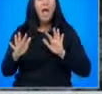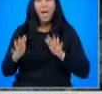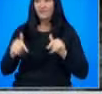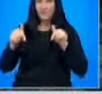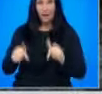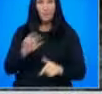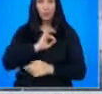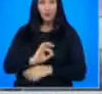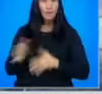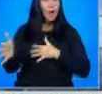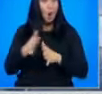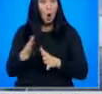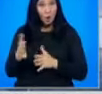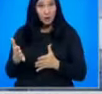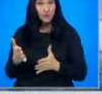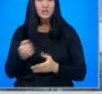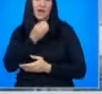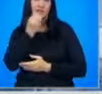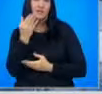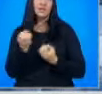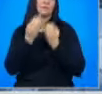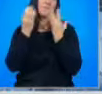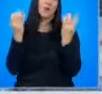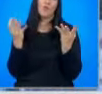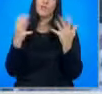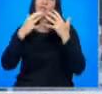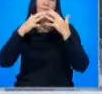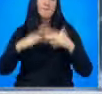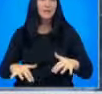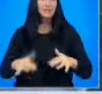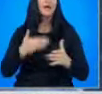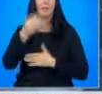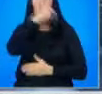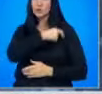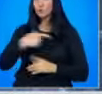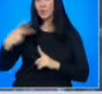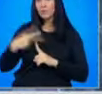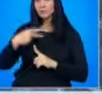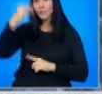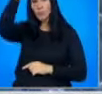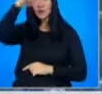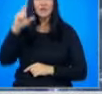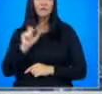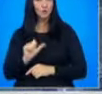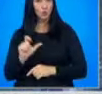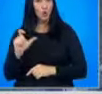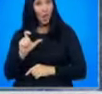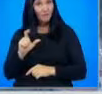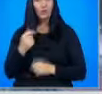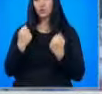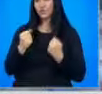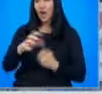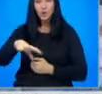получихме. Хората на Иския са свикнали с природните бедствия. Пред БНТ българката Силвия Стоянова, която живее на острова,